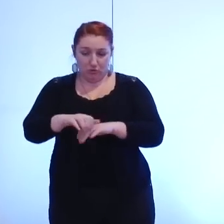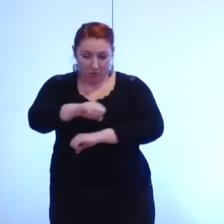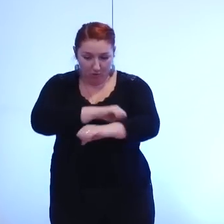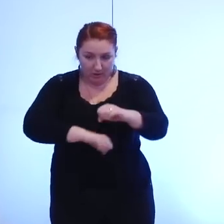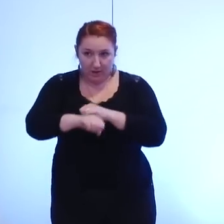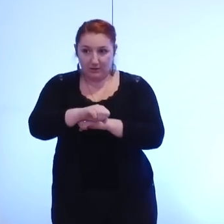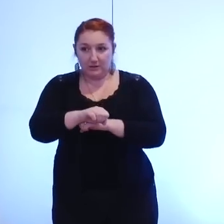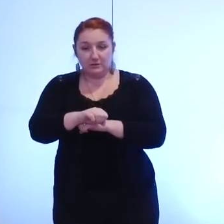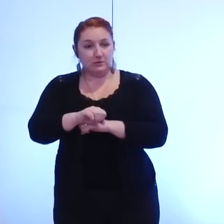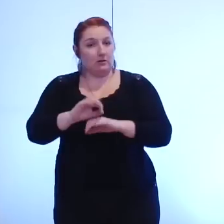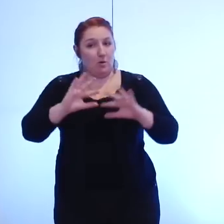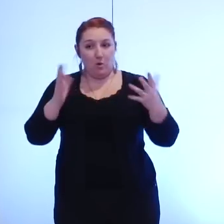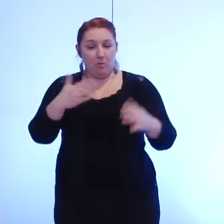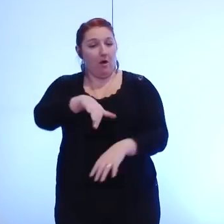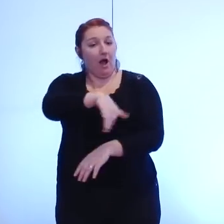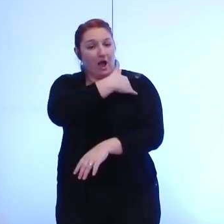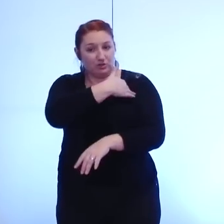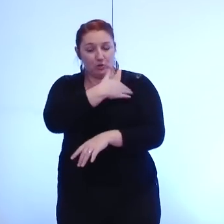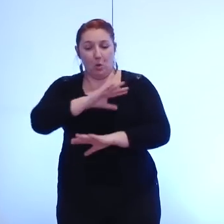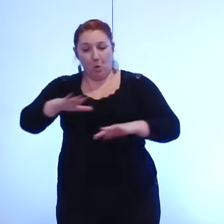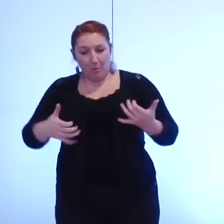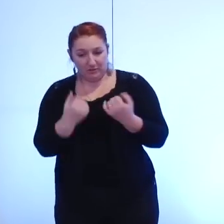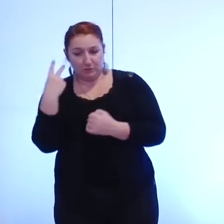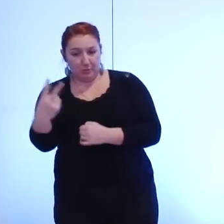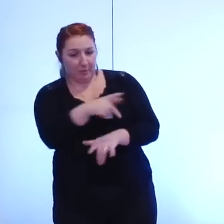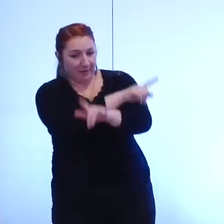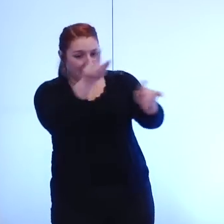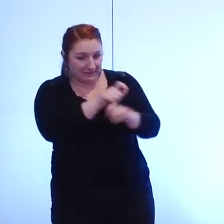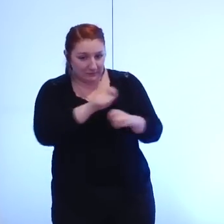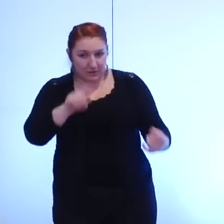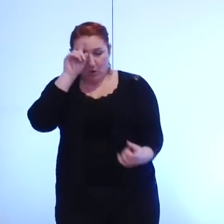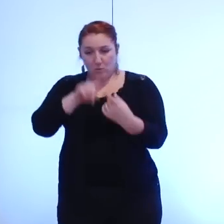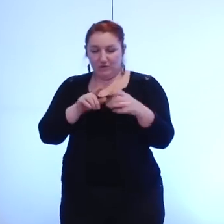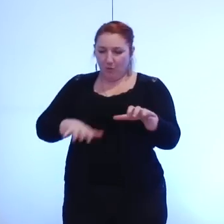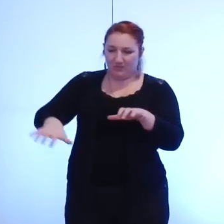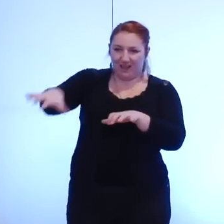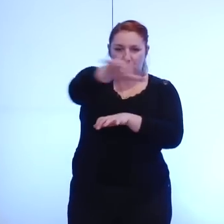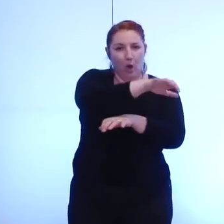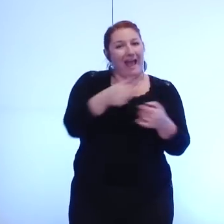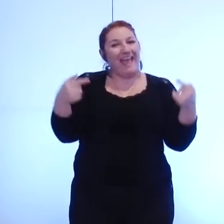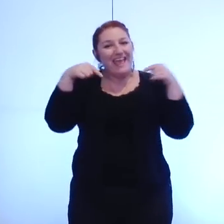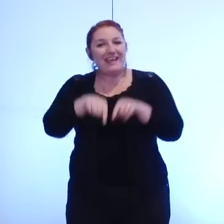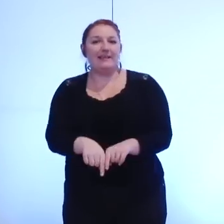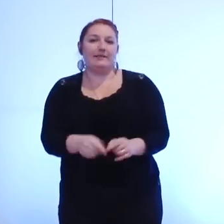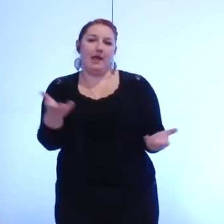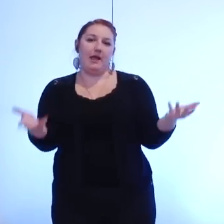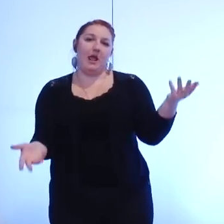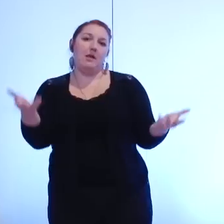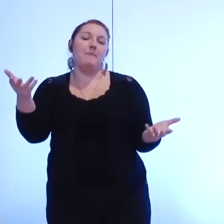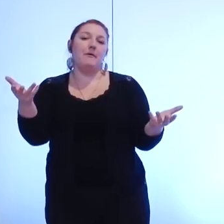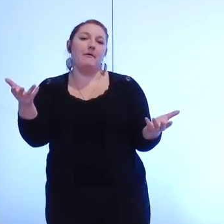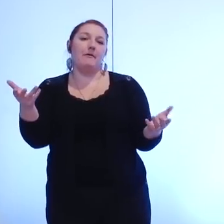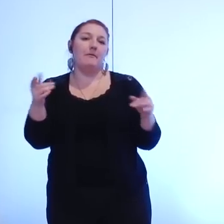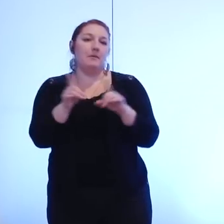agents avec l'objectif de faire progresser l'équité territoriale et de générer des économies d'échelle